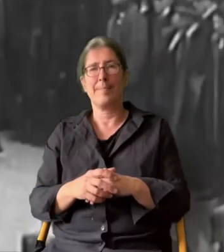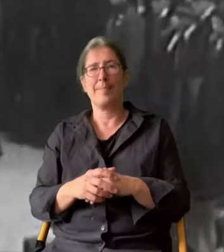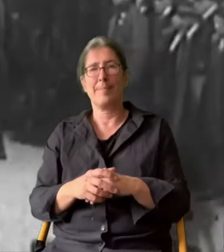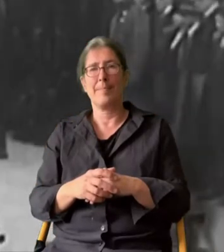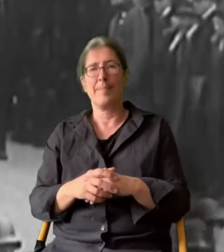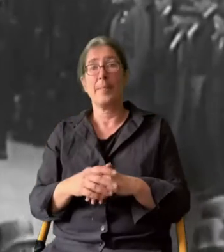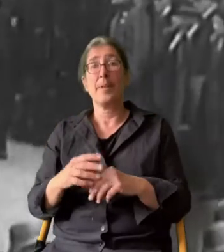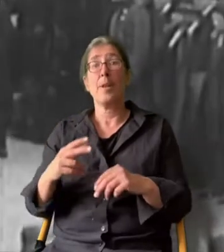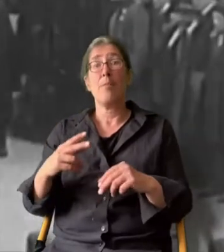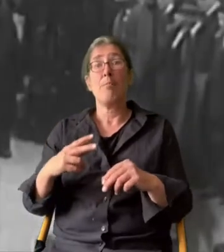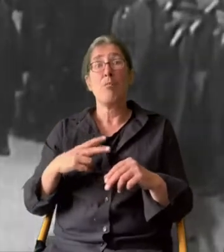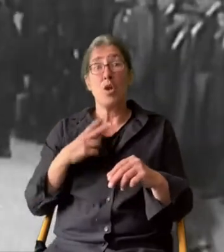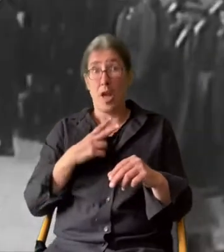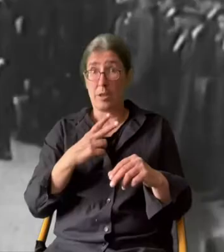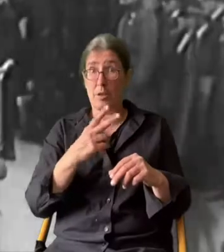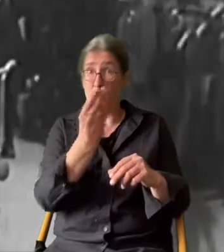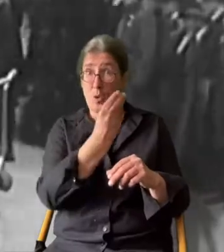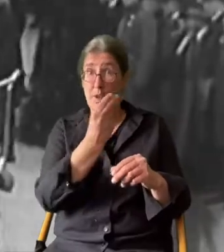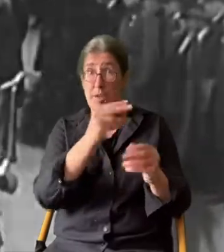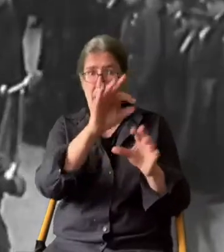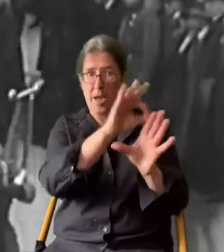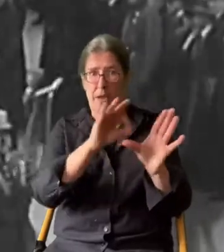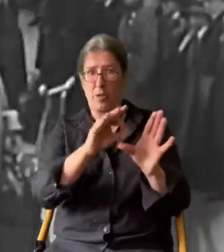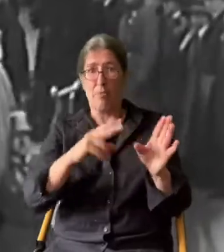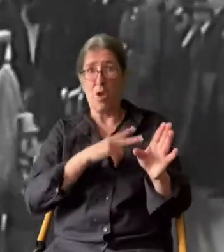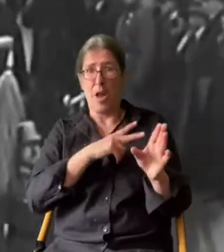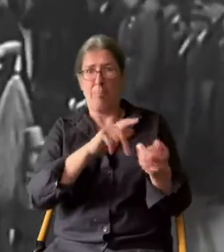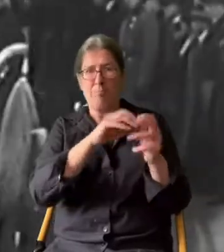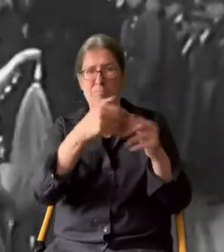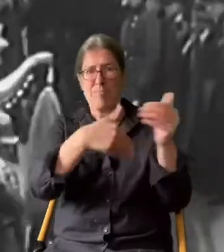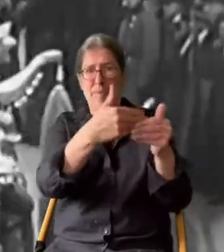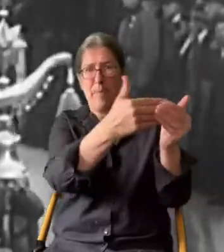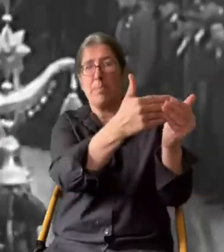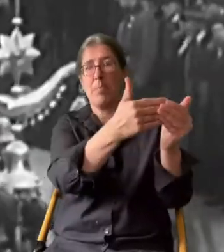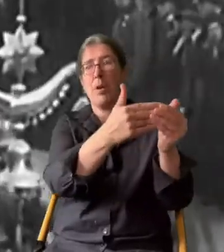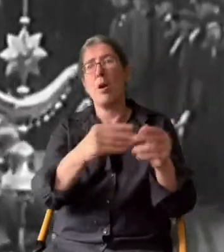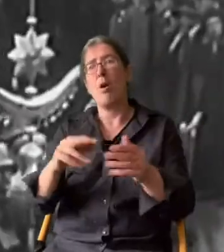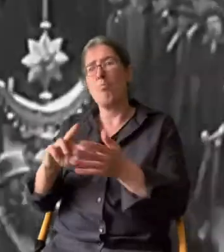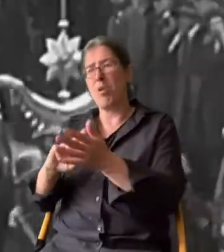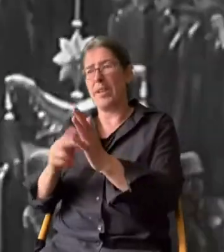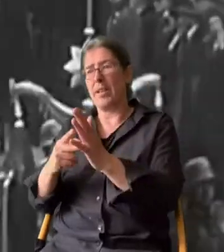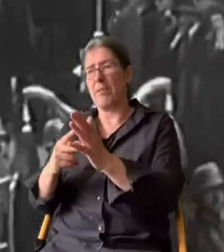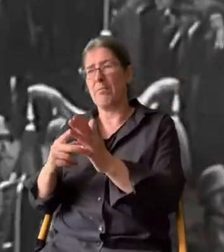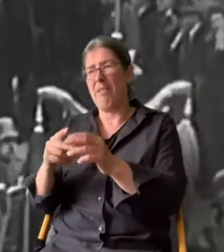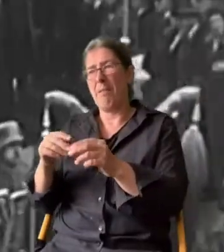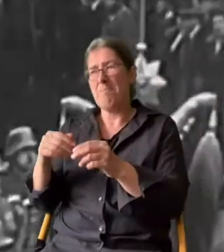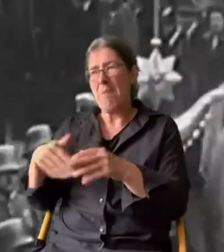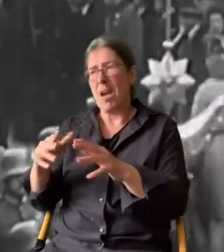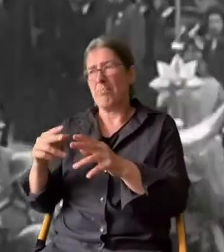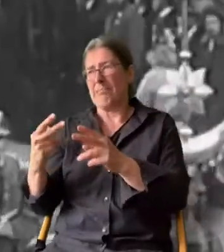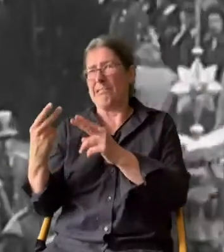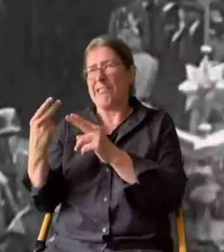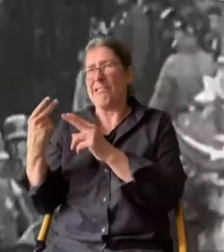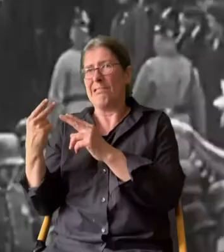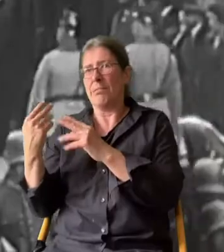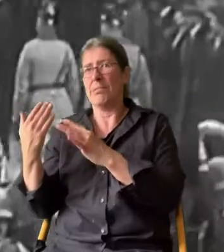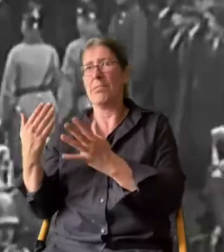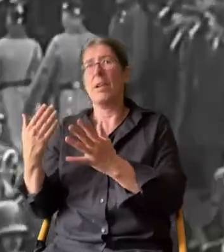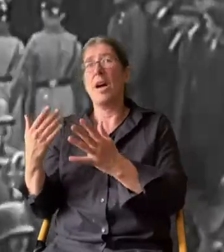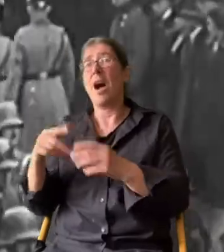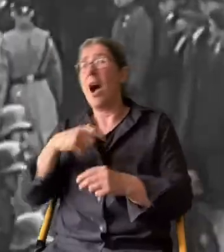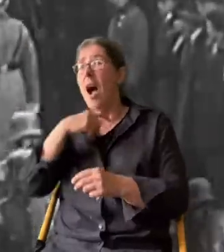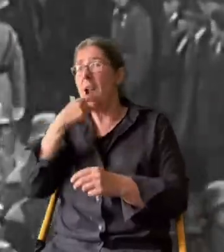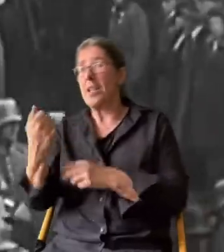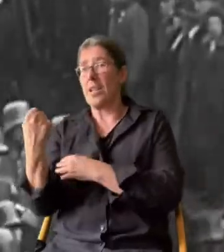Während die Moderne in Kunst und Architektur Fahrt aufnimmt, wendet sich die Politik dem Gestern zu. Die alten